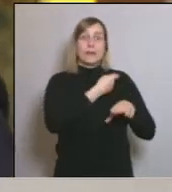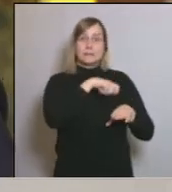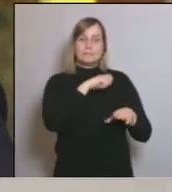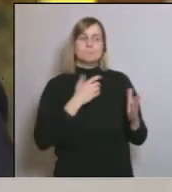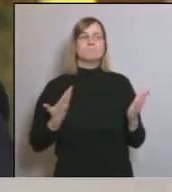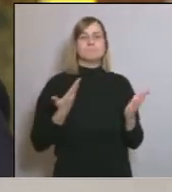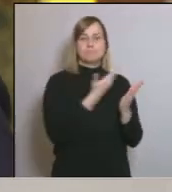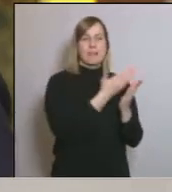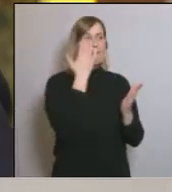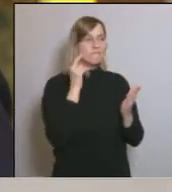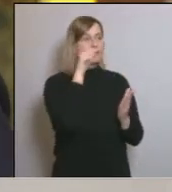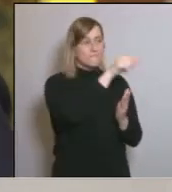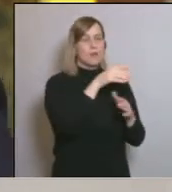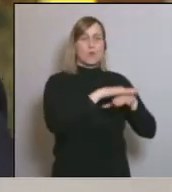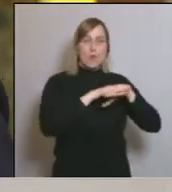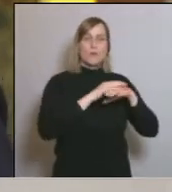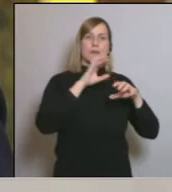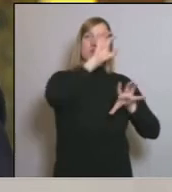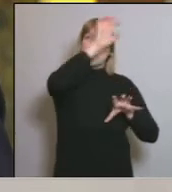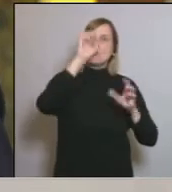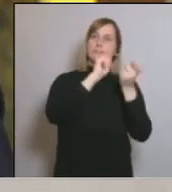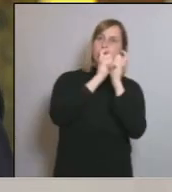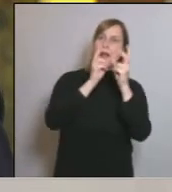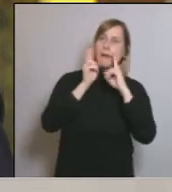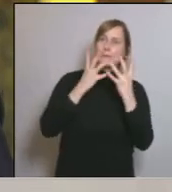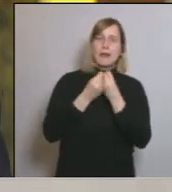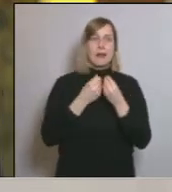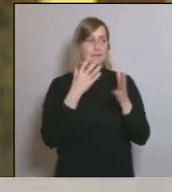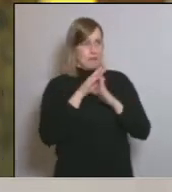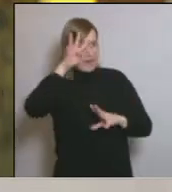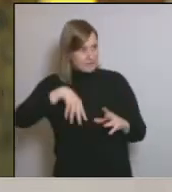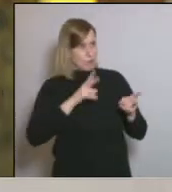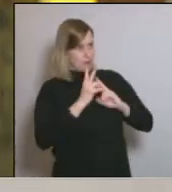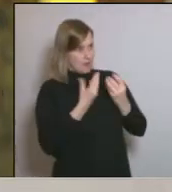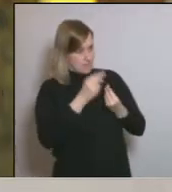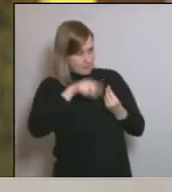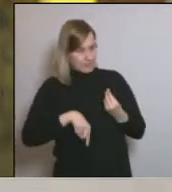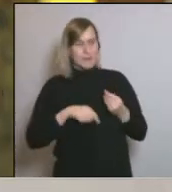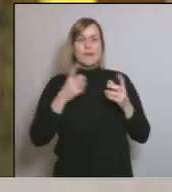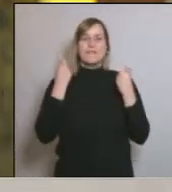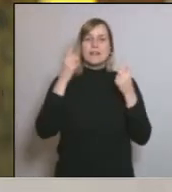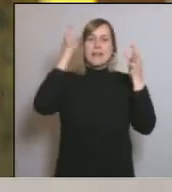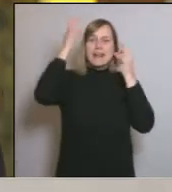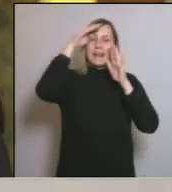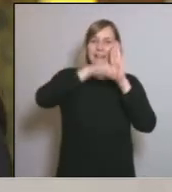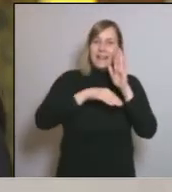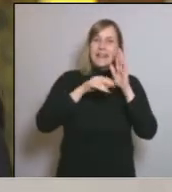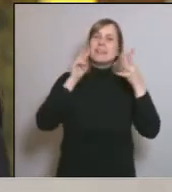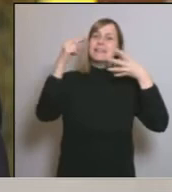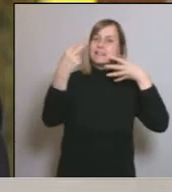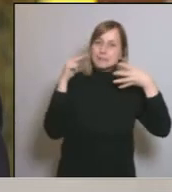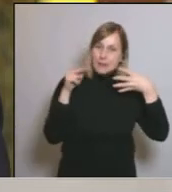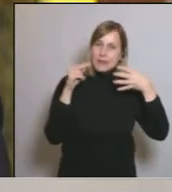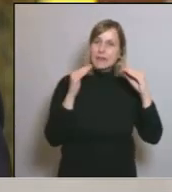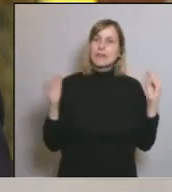dialogui amb les comunitats que dialogui amb Catalunya i que estipuli un criteri transparent i equitatiu de repartiment dels materials de